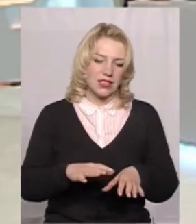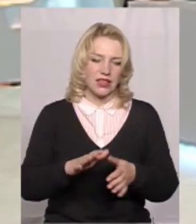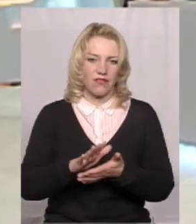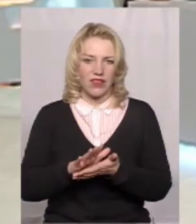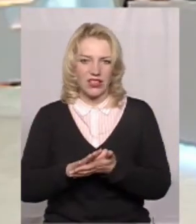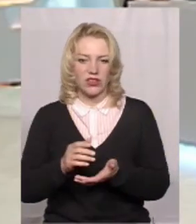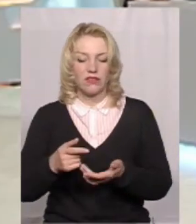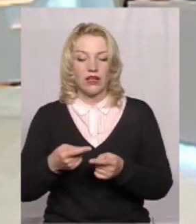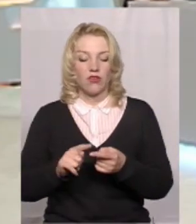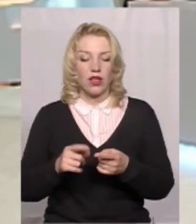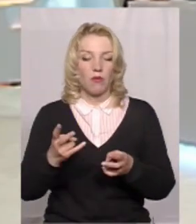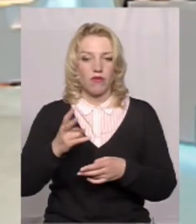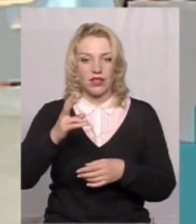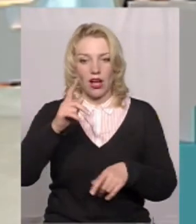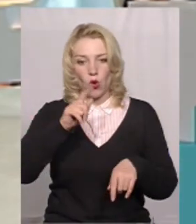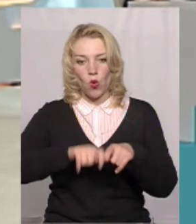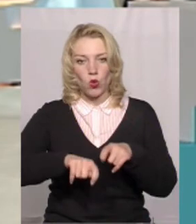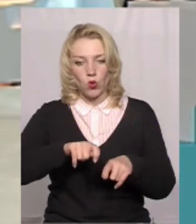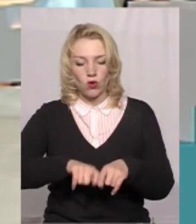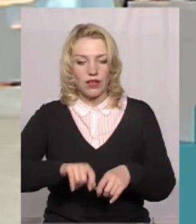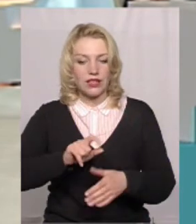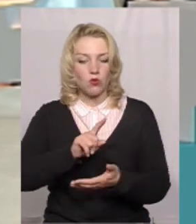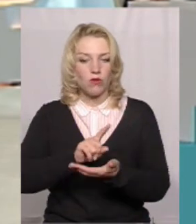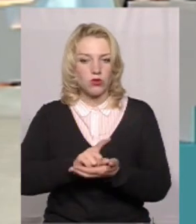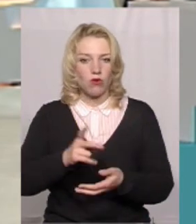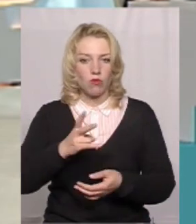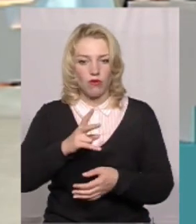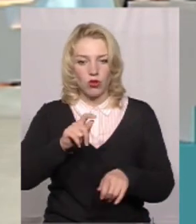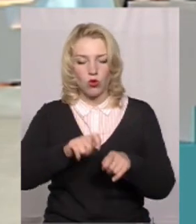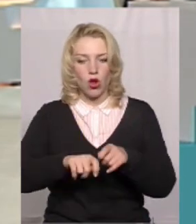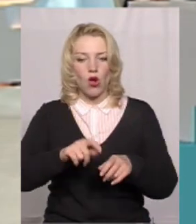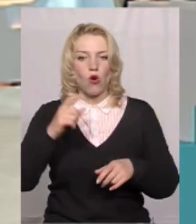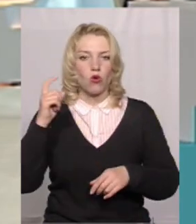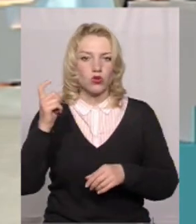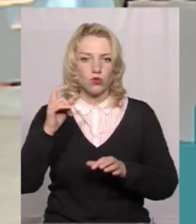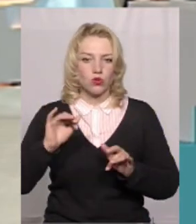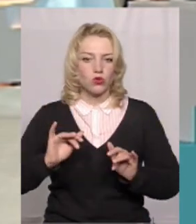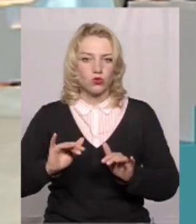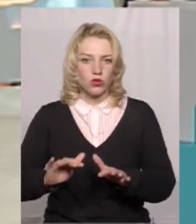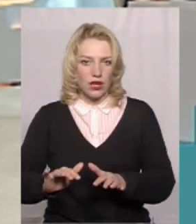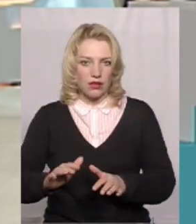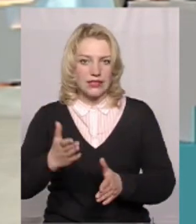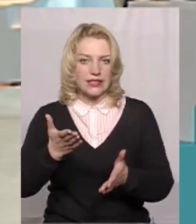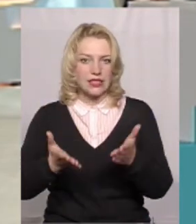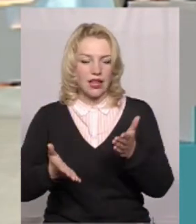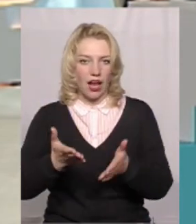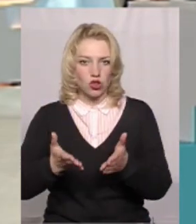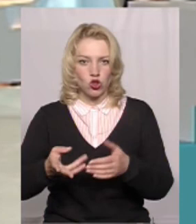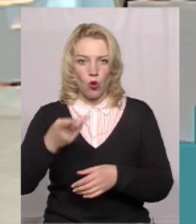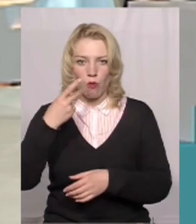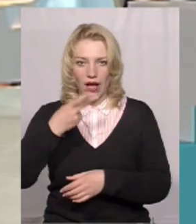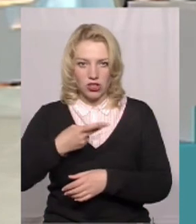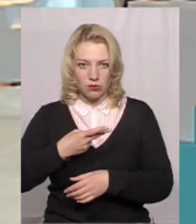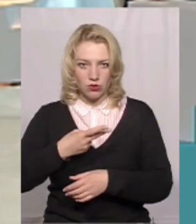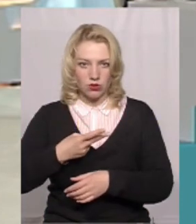вона має це контролювати. І також вона обов'язково має контролювати господарську діяльність. І вона, якщо бачить,